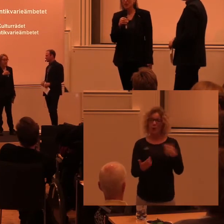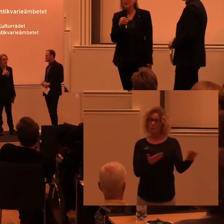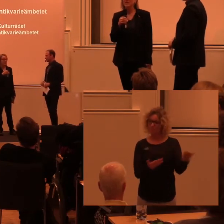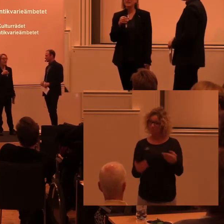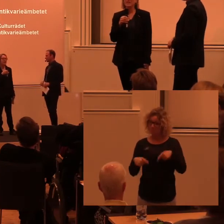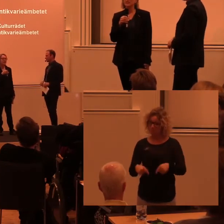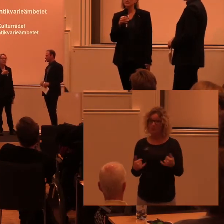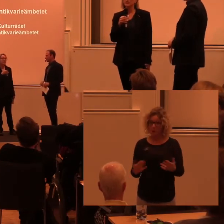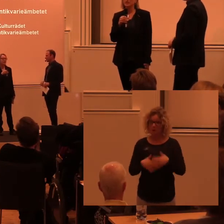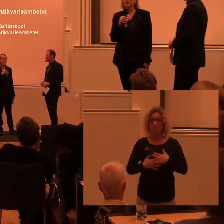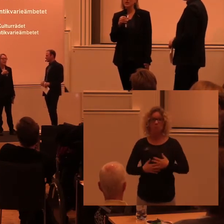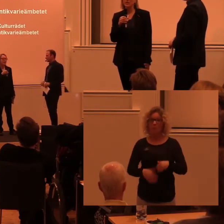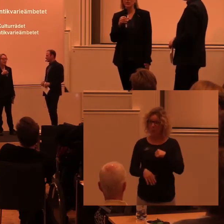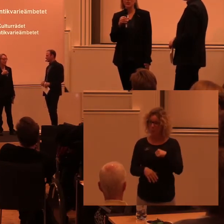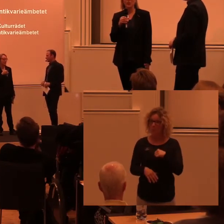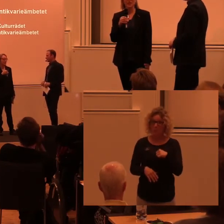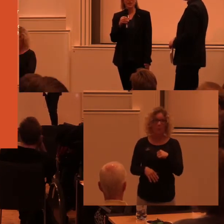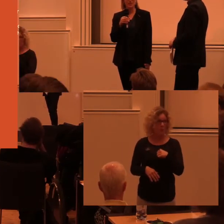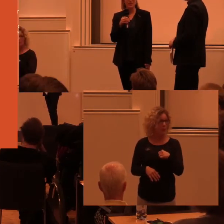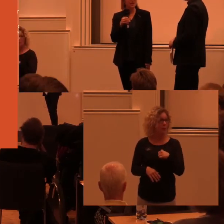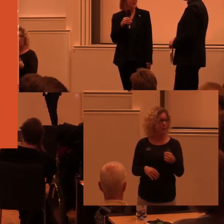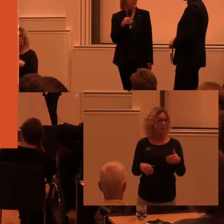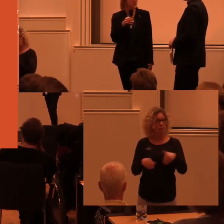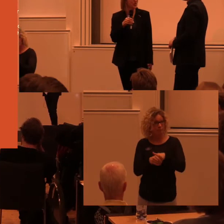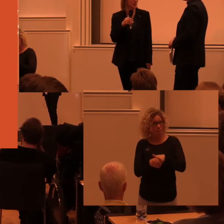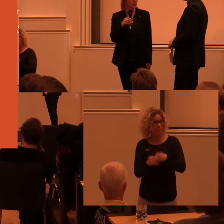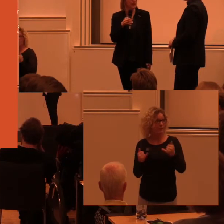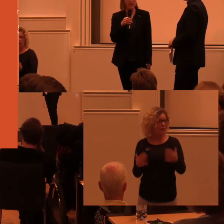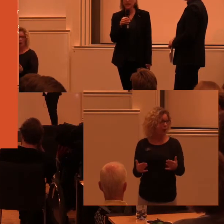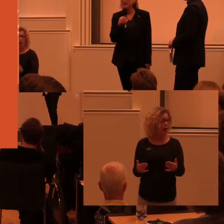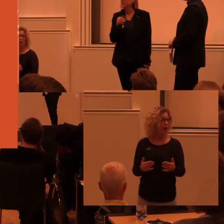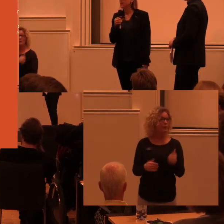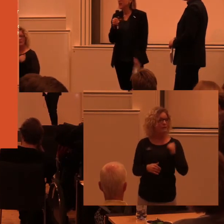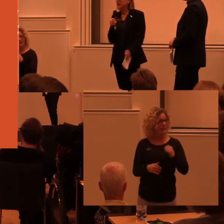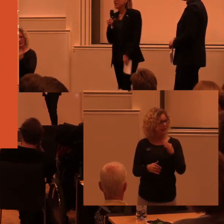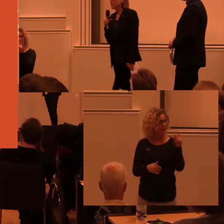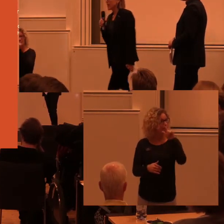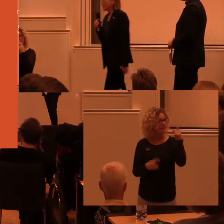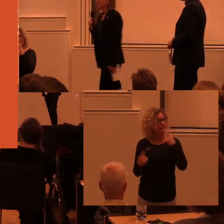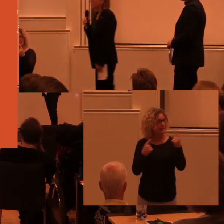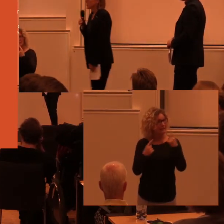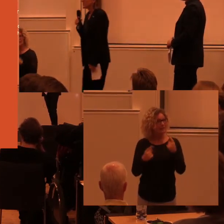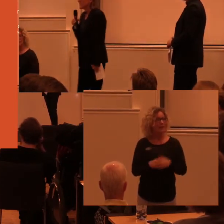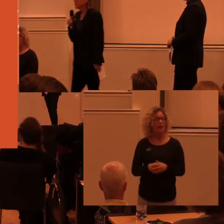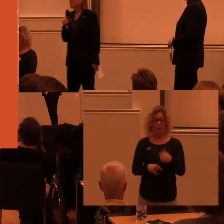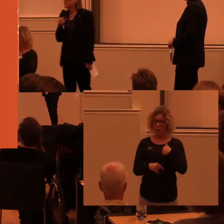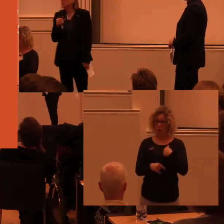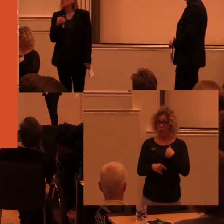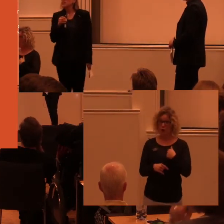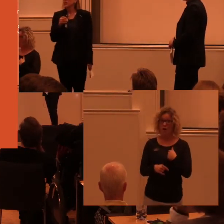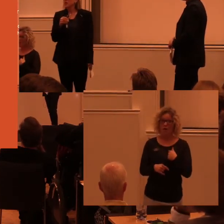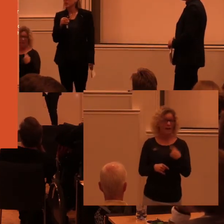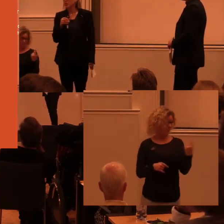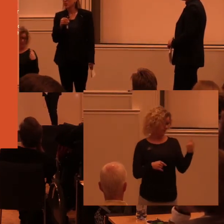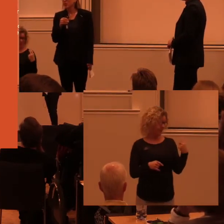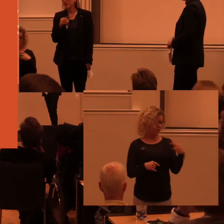inbjuden i. Det känns jätteroligt att få delta i den här dagen om tillgänglighet. Jag är ju Stefans